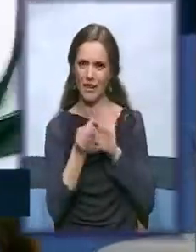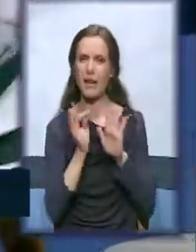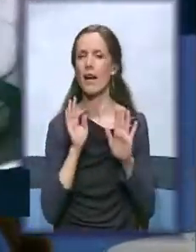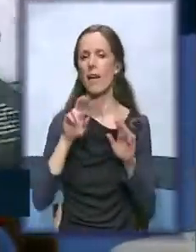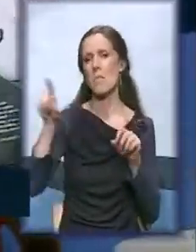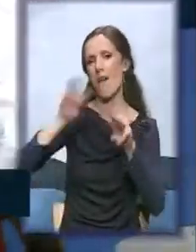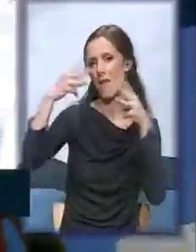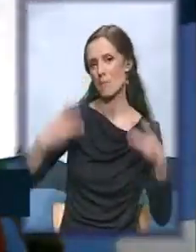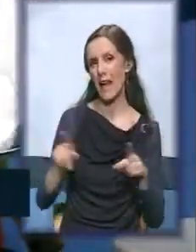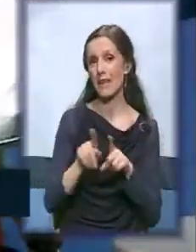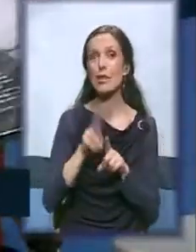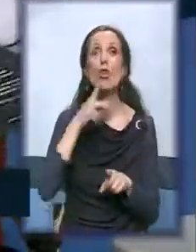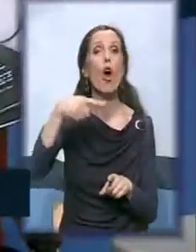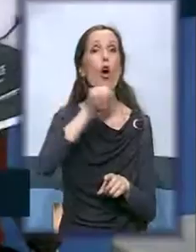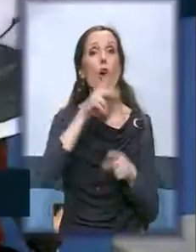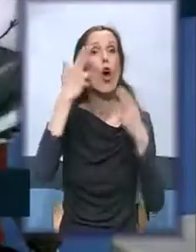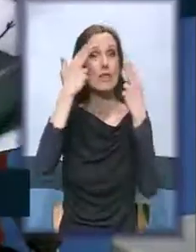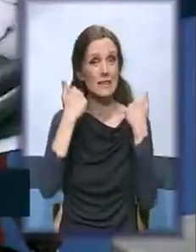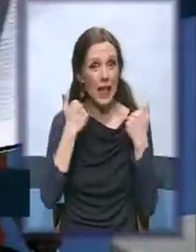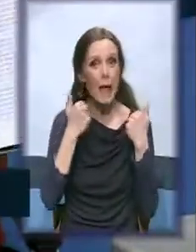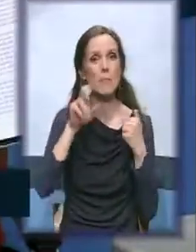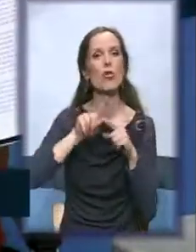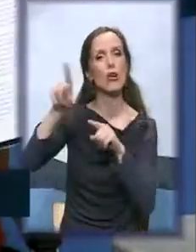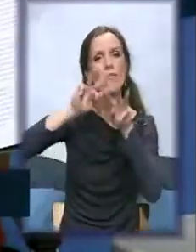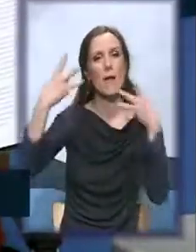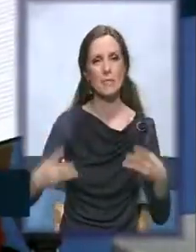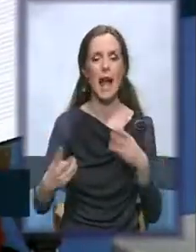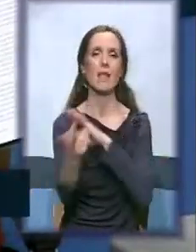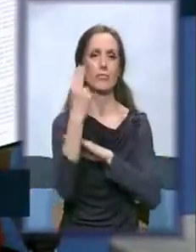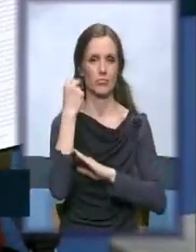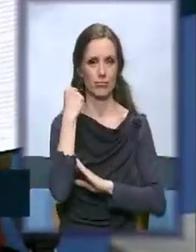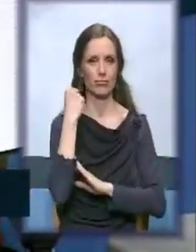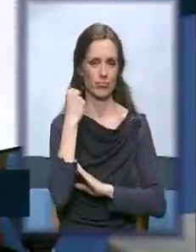dostupan i slepima. Molim vas, bez lanja mailova na tu temu.